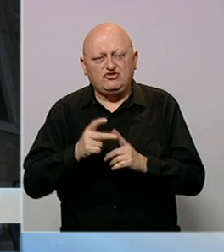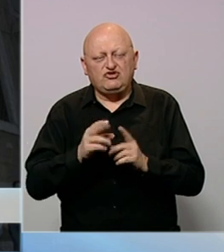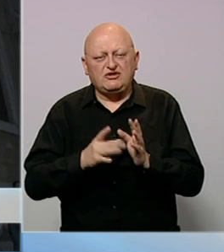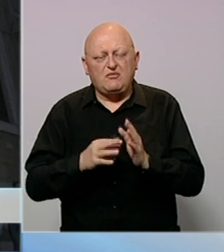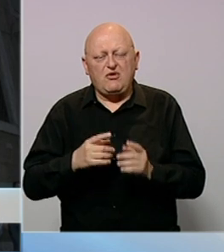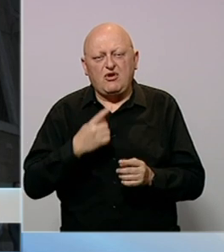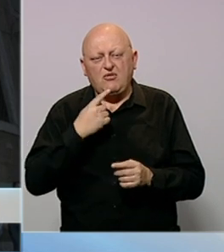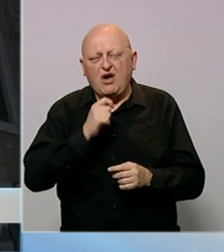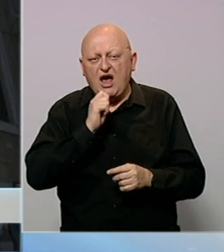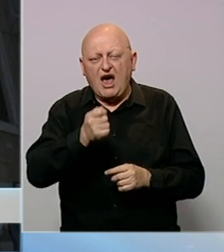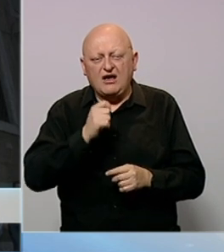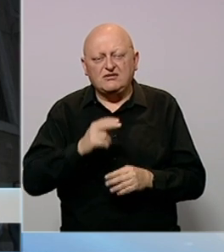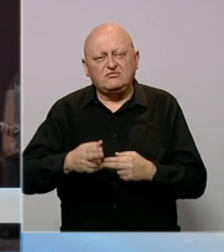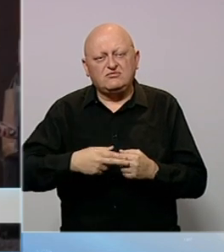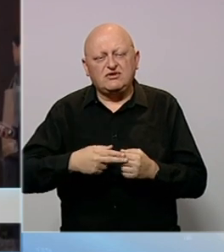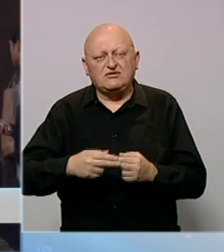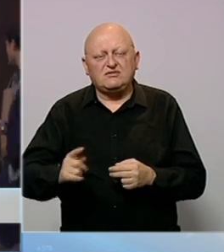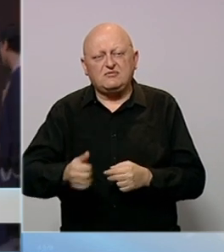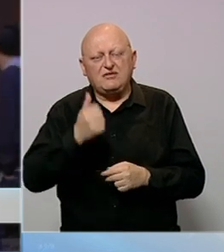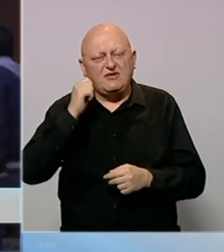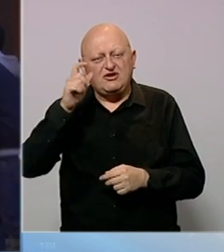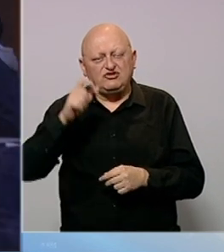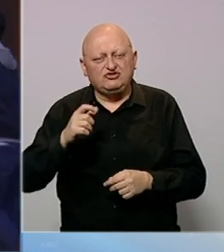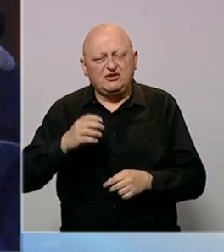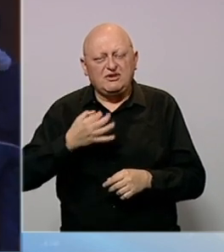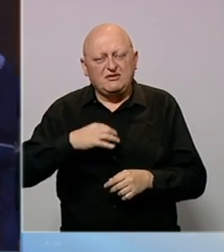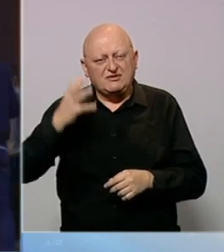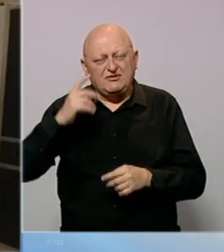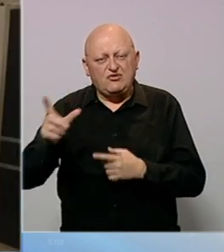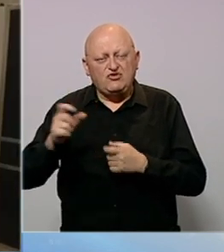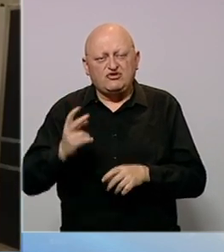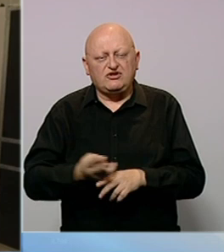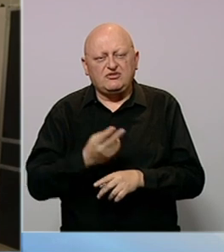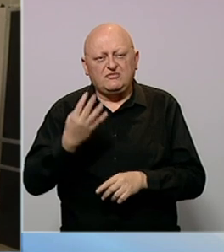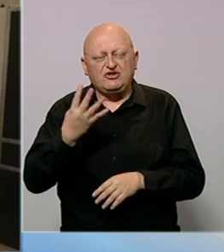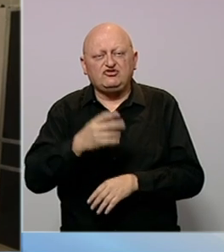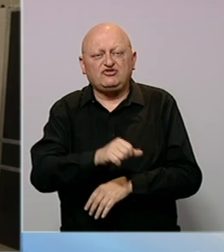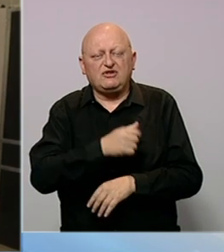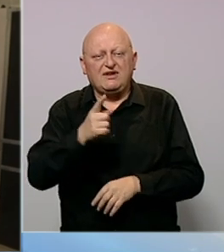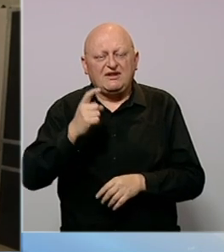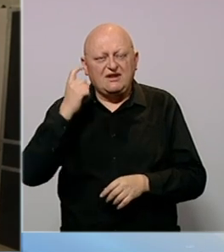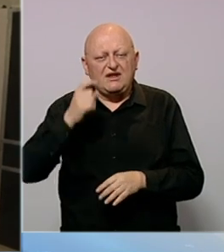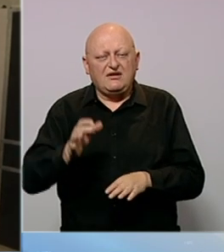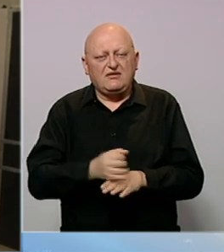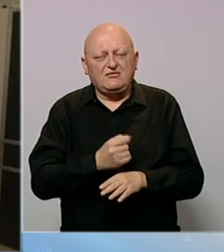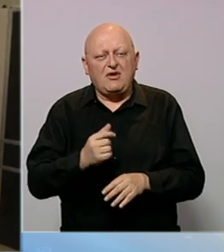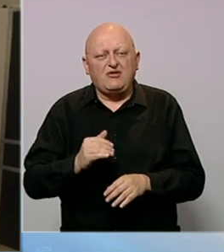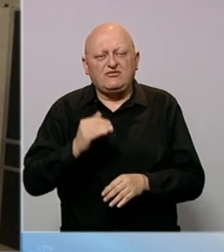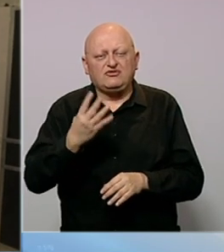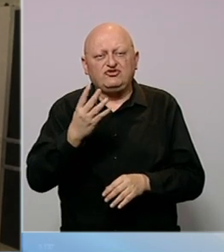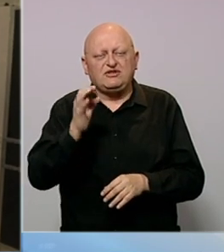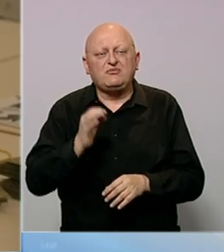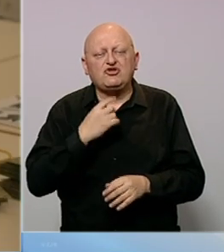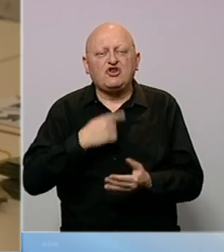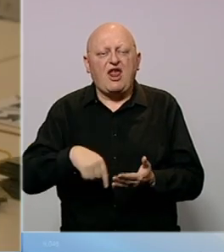Meloni, sudeći po anketama, napraguje da postane prva žena premijer u istoriji zemlje. A prije samo četiri godine njena stranka osvojila je malo više od 4